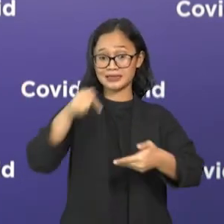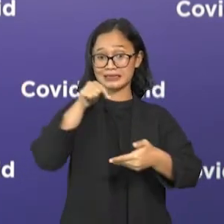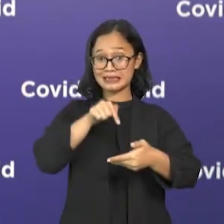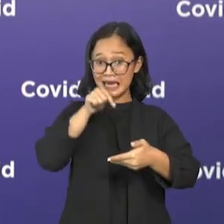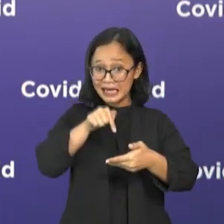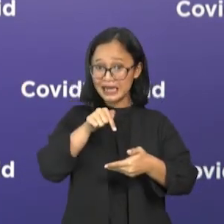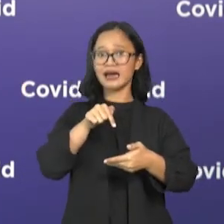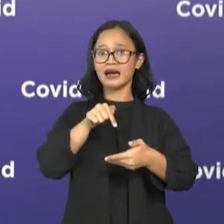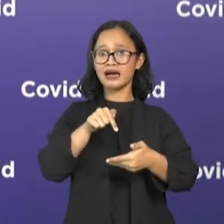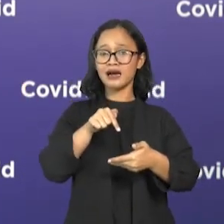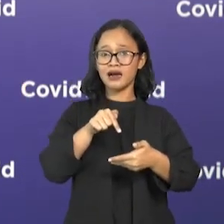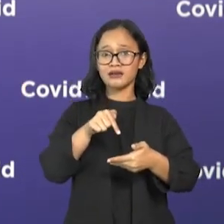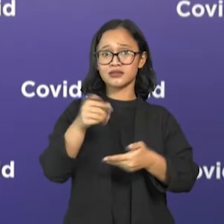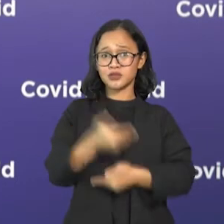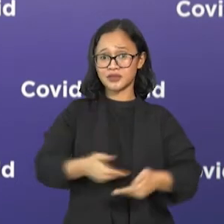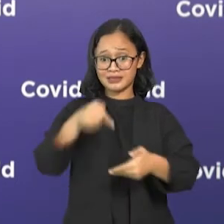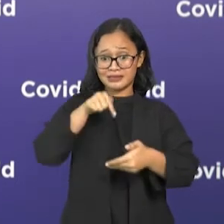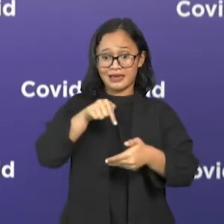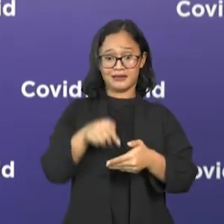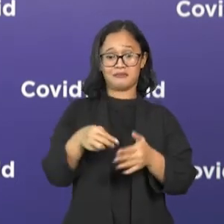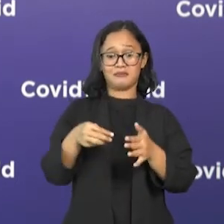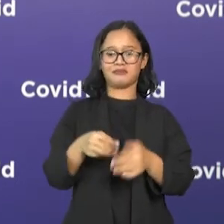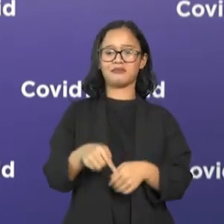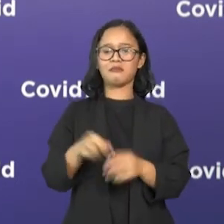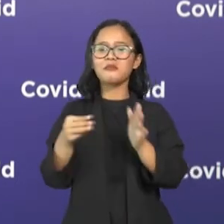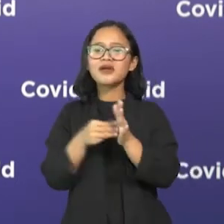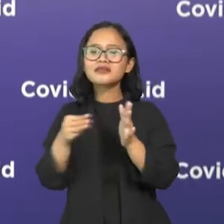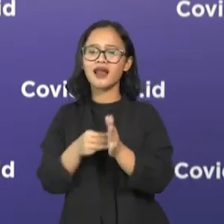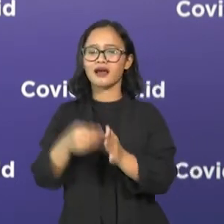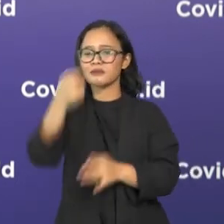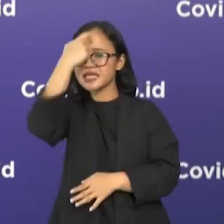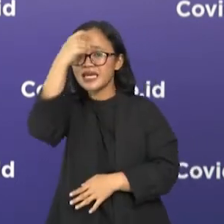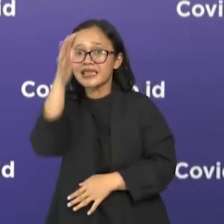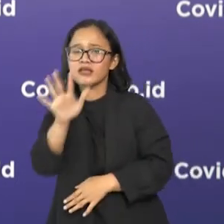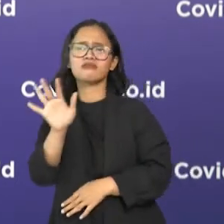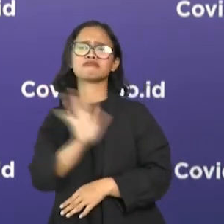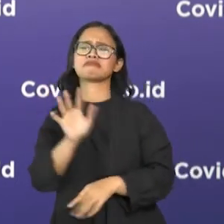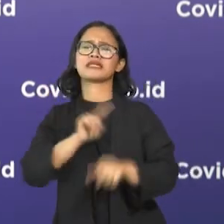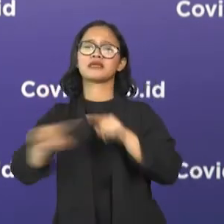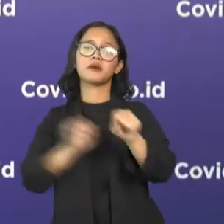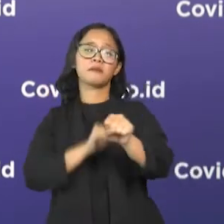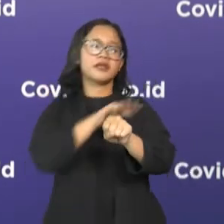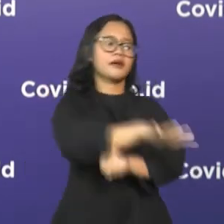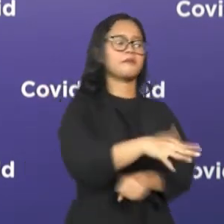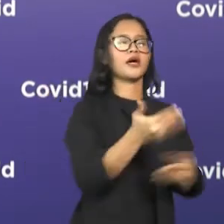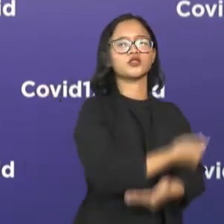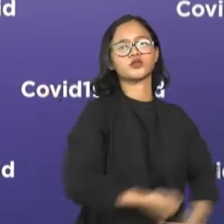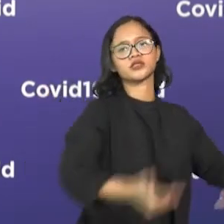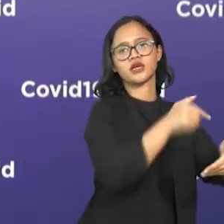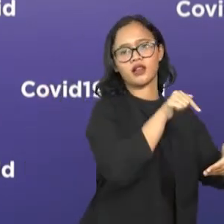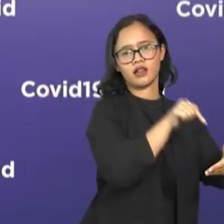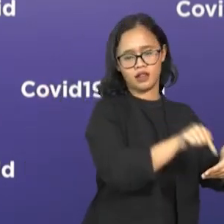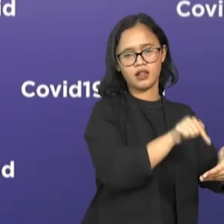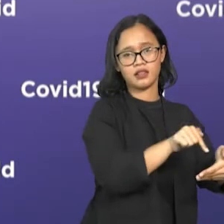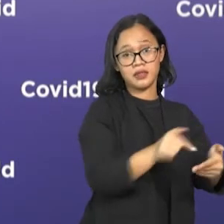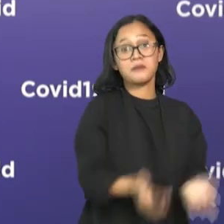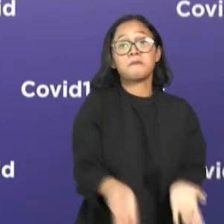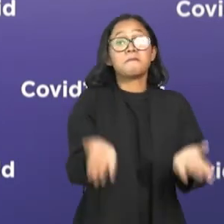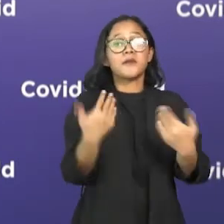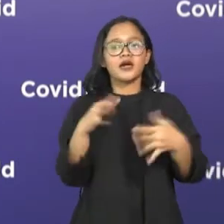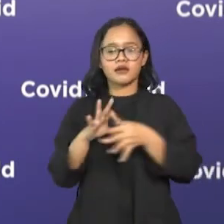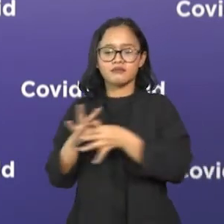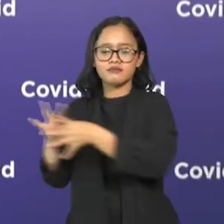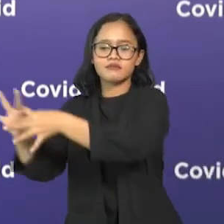panjang dan berdampak kepada masalah sosial, mari kita bersama-sama bergotong royong untuk membantu